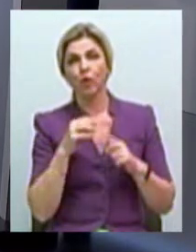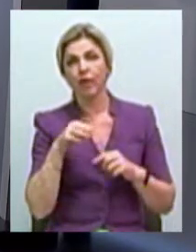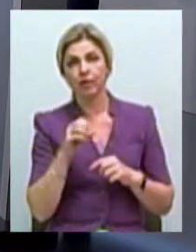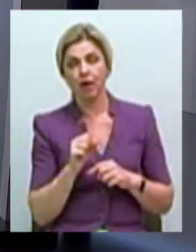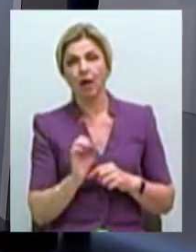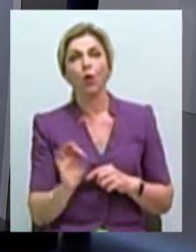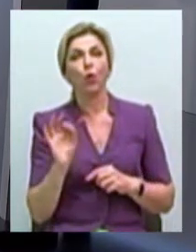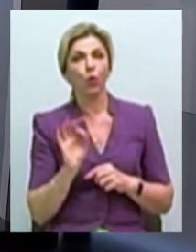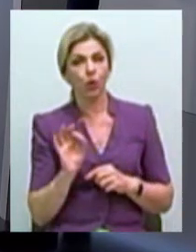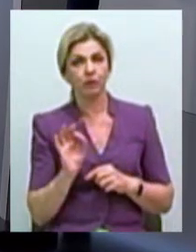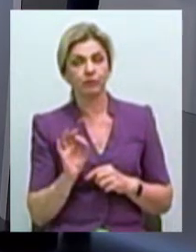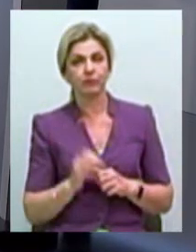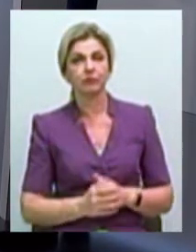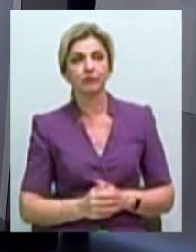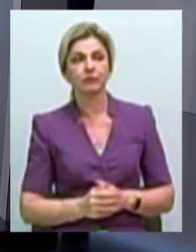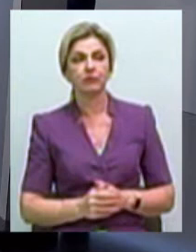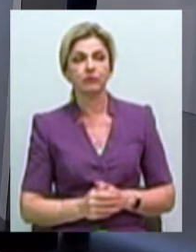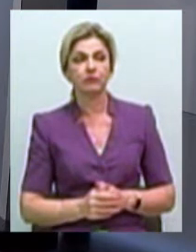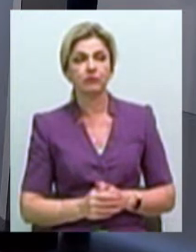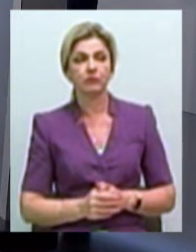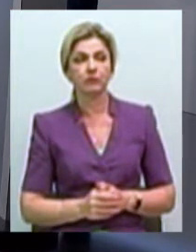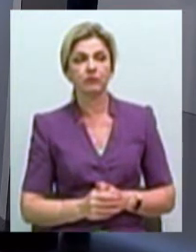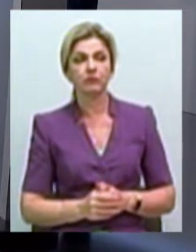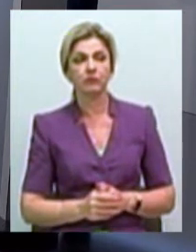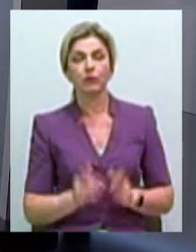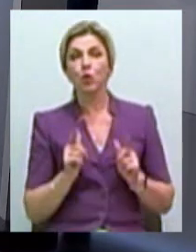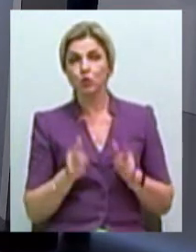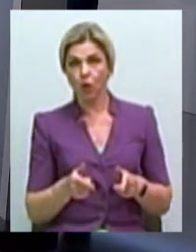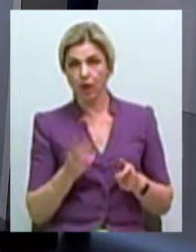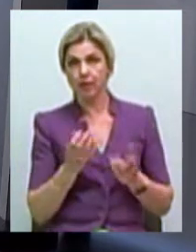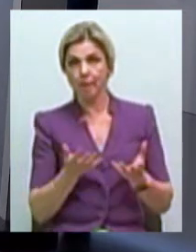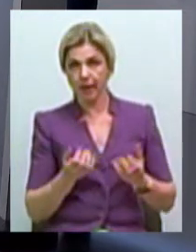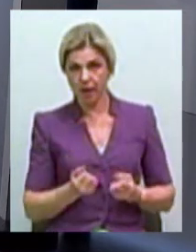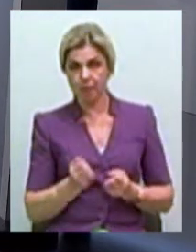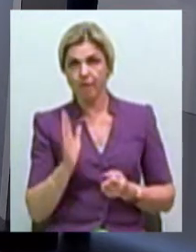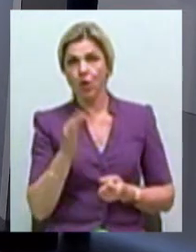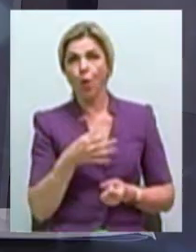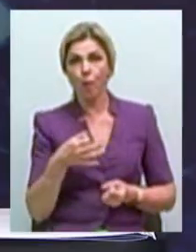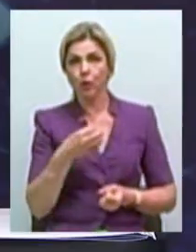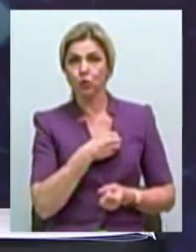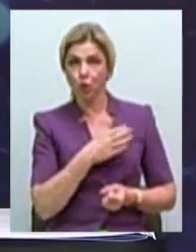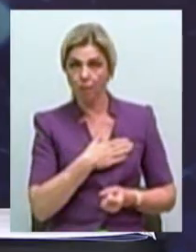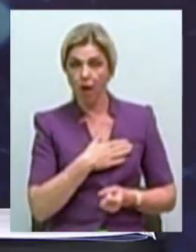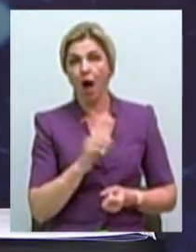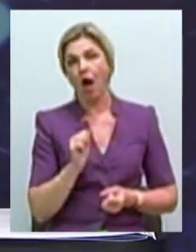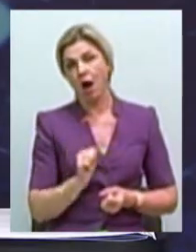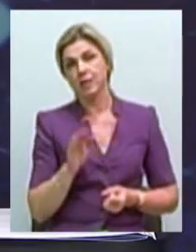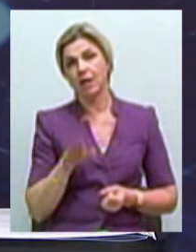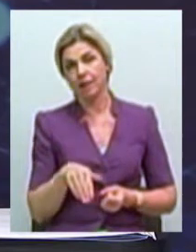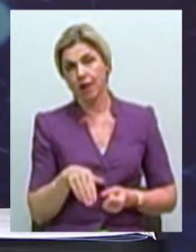согласії на принятие в обласну собственность. А затем